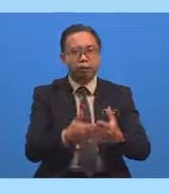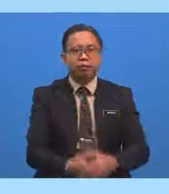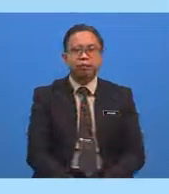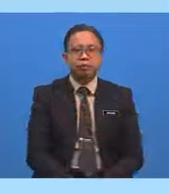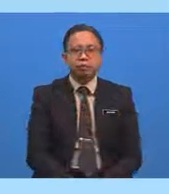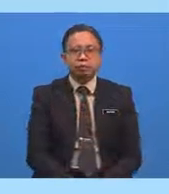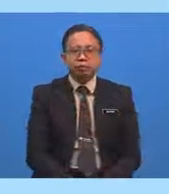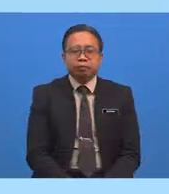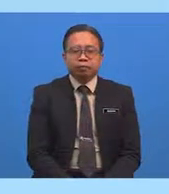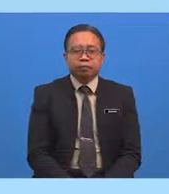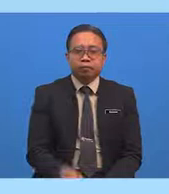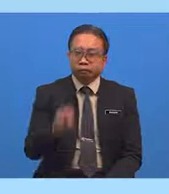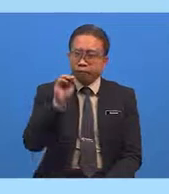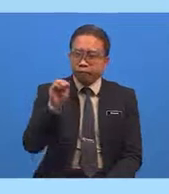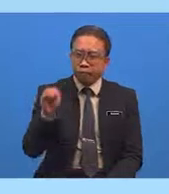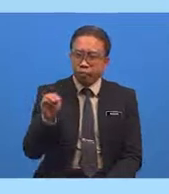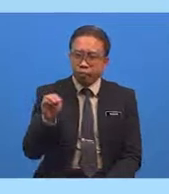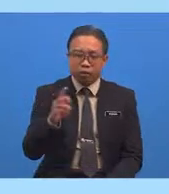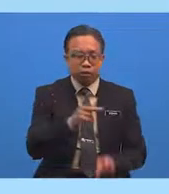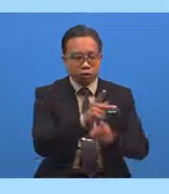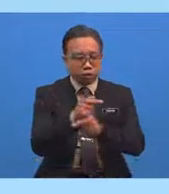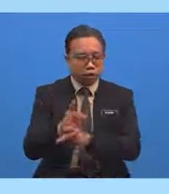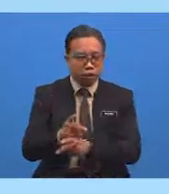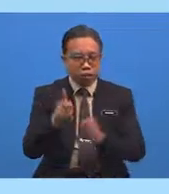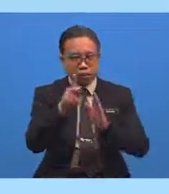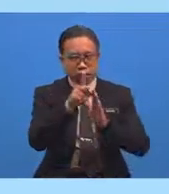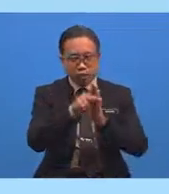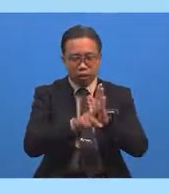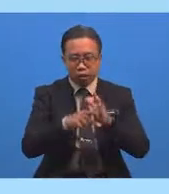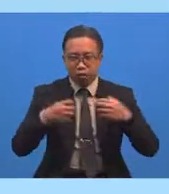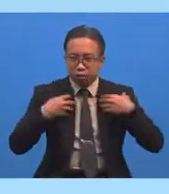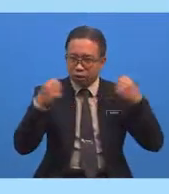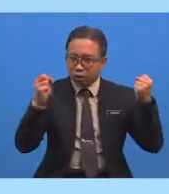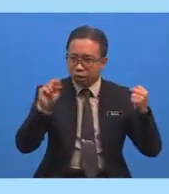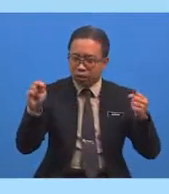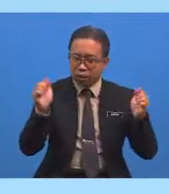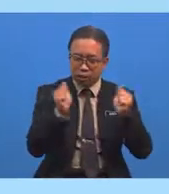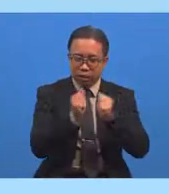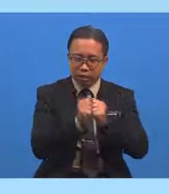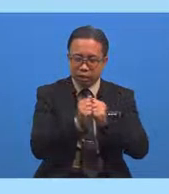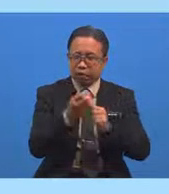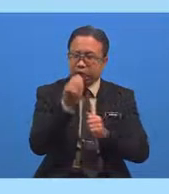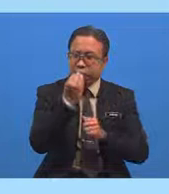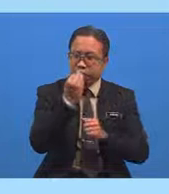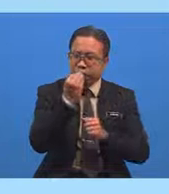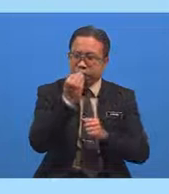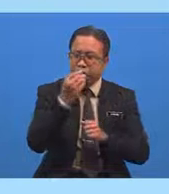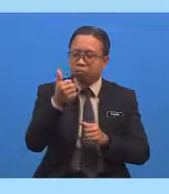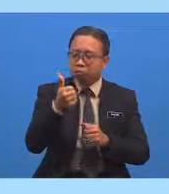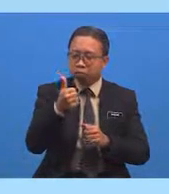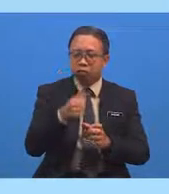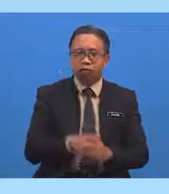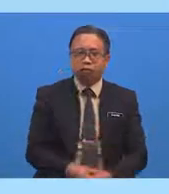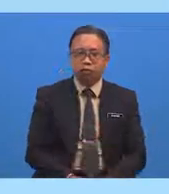Sifat Murid Murid Bolehlah Menjaga Kesihatan Dengan Mengamalkan Pemakanan Yang Sihat